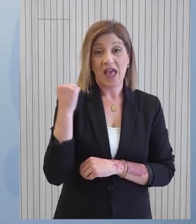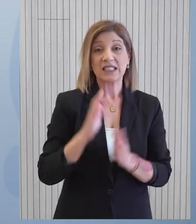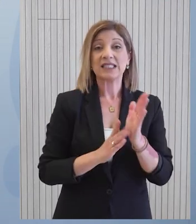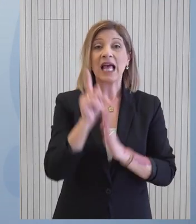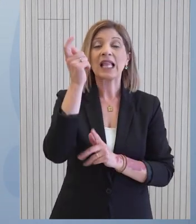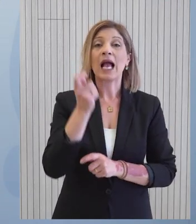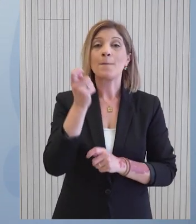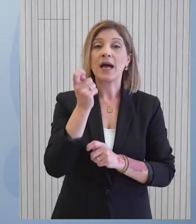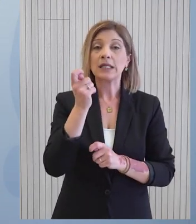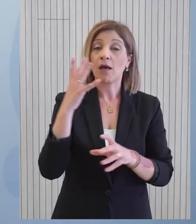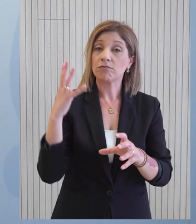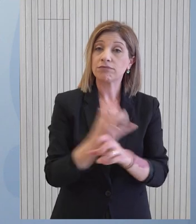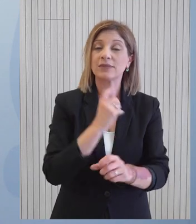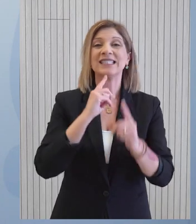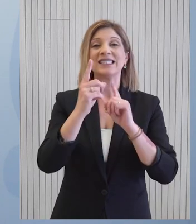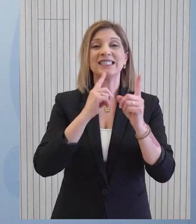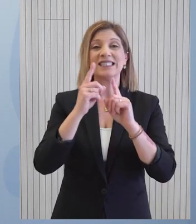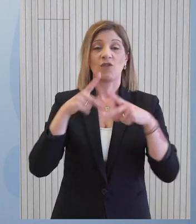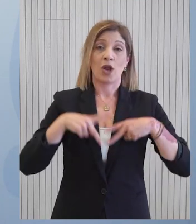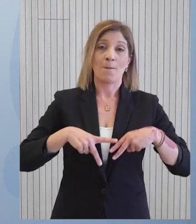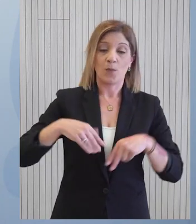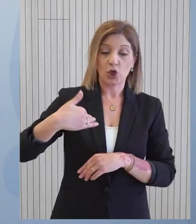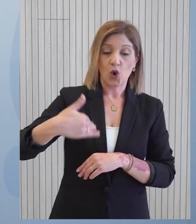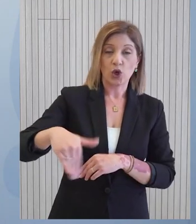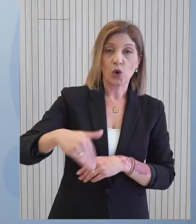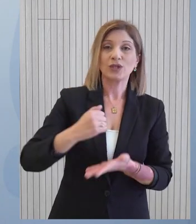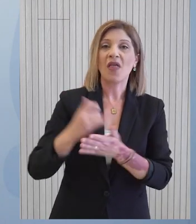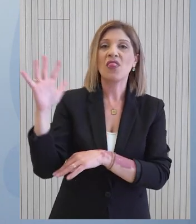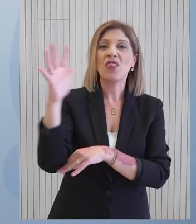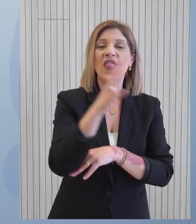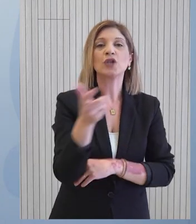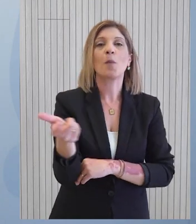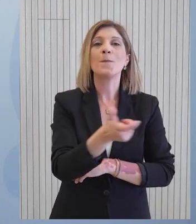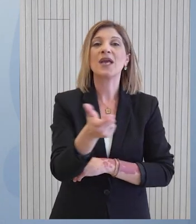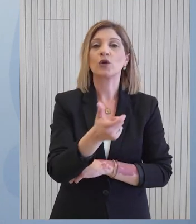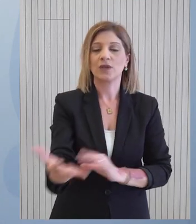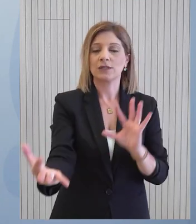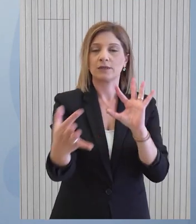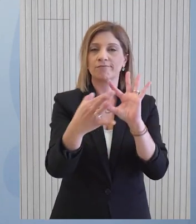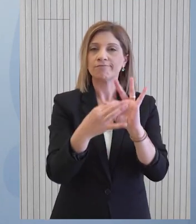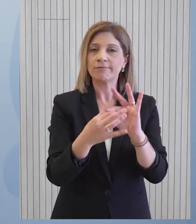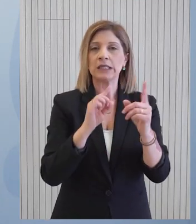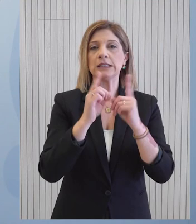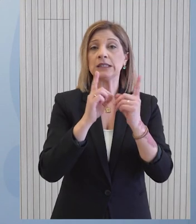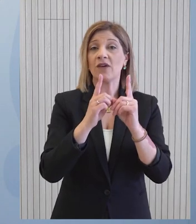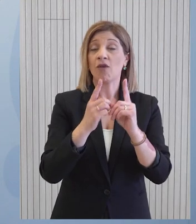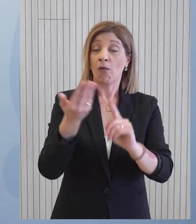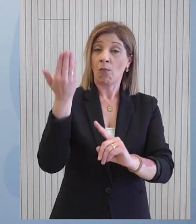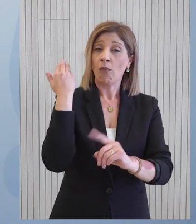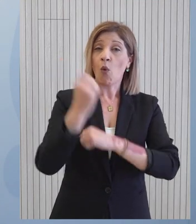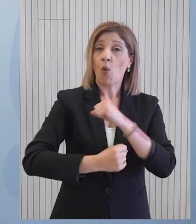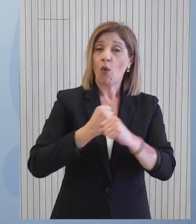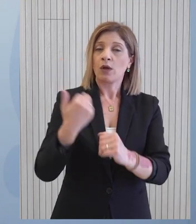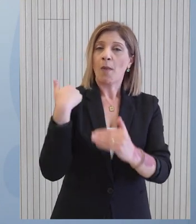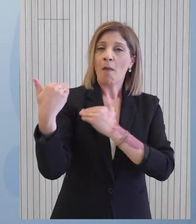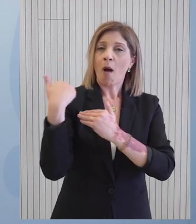Μαρτίου μια σημαντική συμφωνία μεταξύ του Υπουργείου Γεωργίας και των δασοπυροσβεστών που έρχεται να ανταποκριθεί σε εδώ και χρόνια εκκρεμή